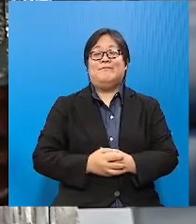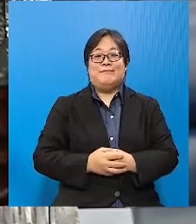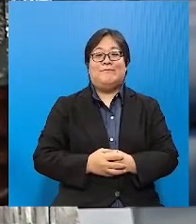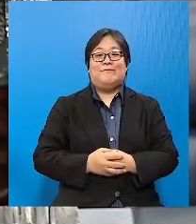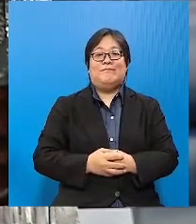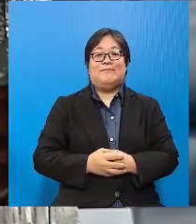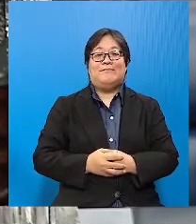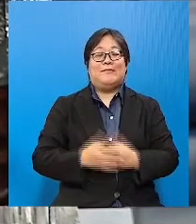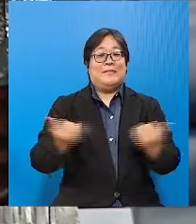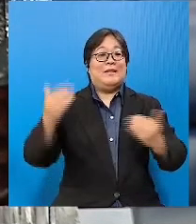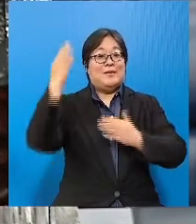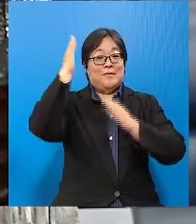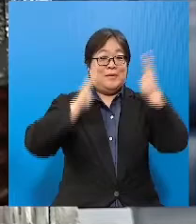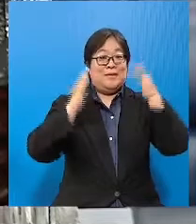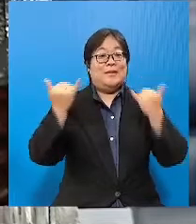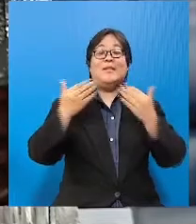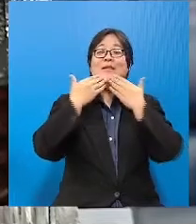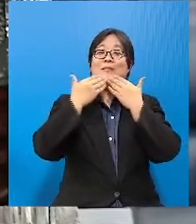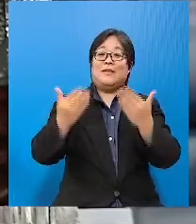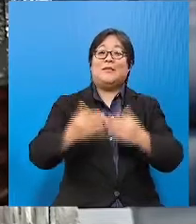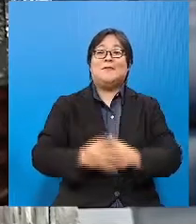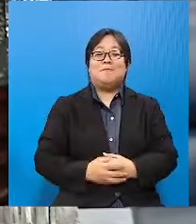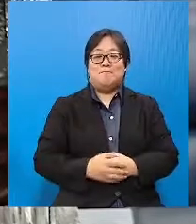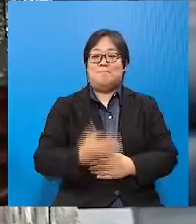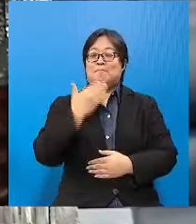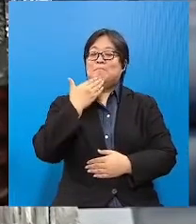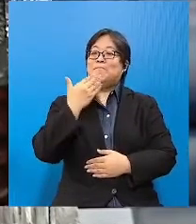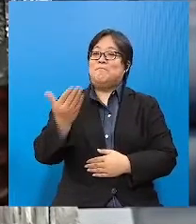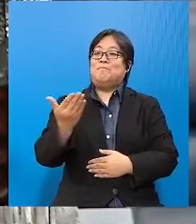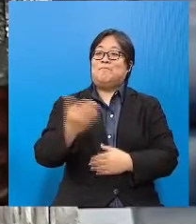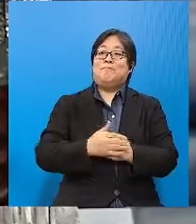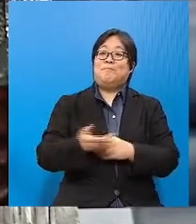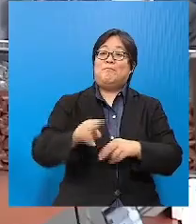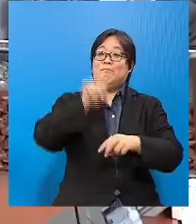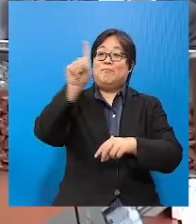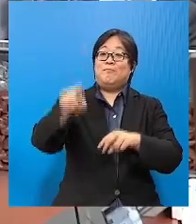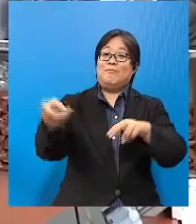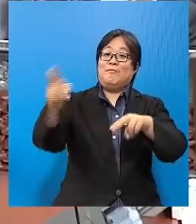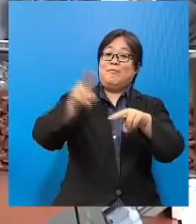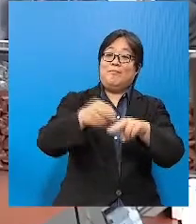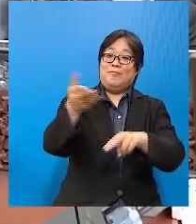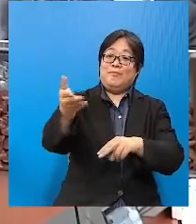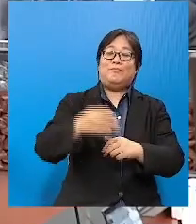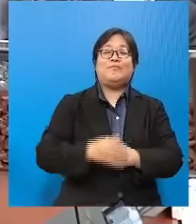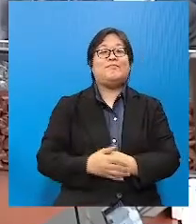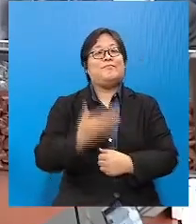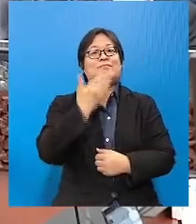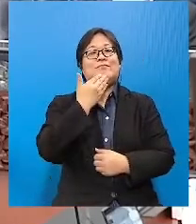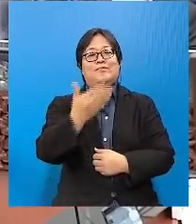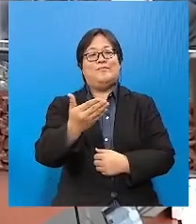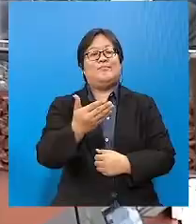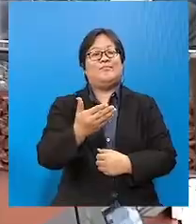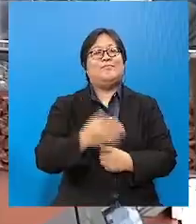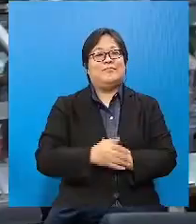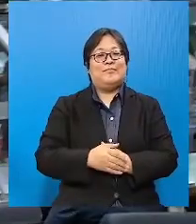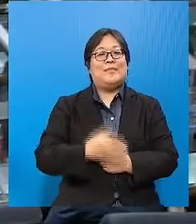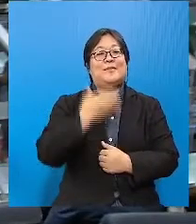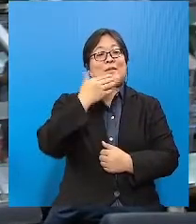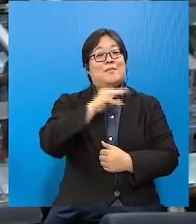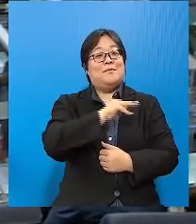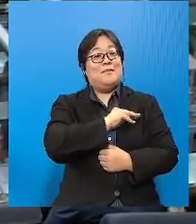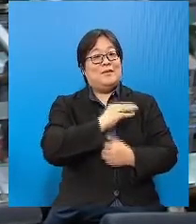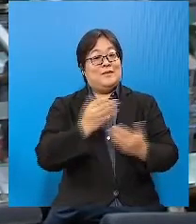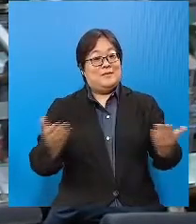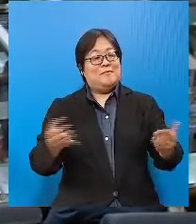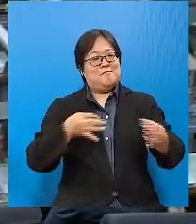tertentu di negara kita. Sekian, terima kasih. Terima kasih, terima kasih yang berhormat menteri